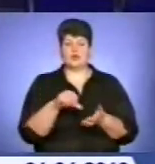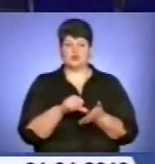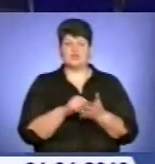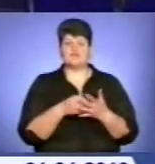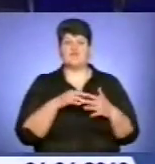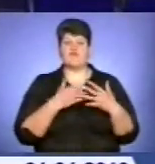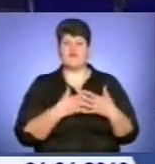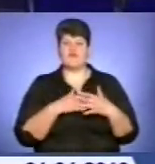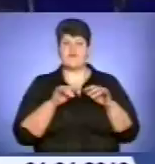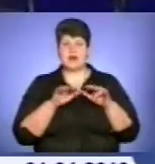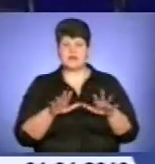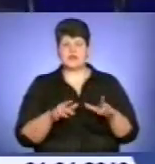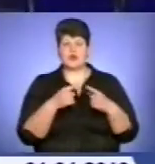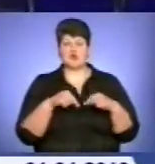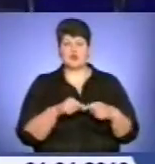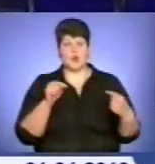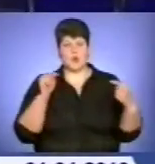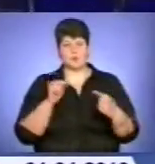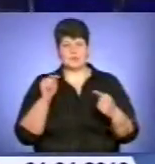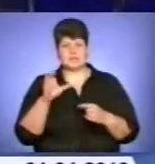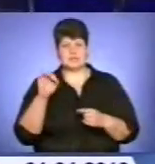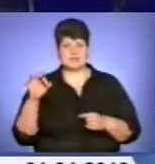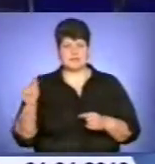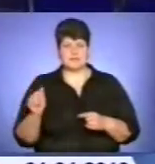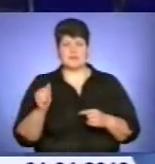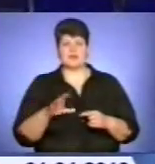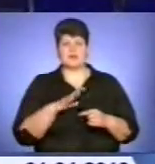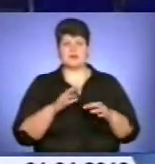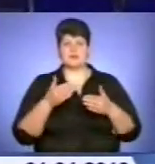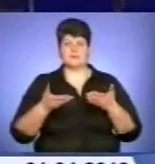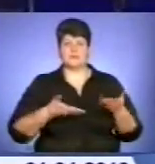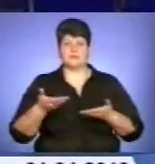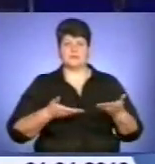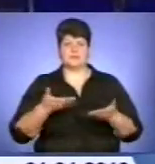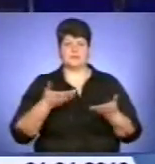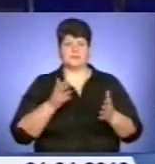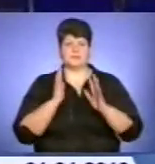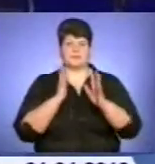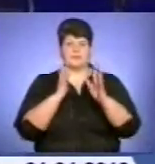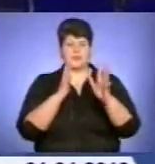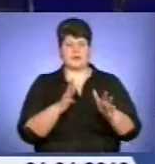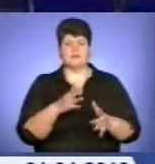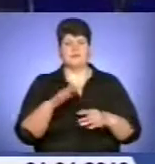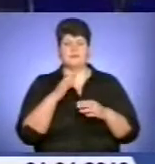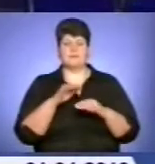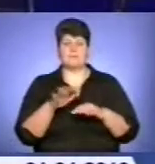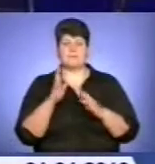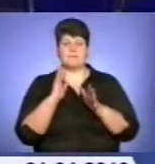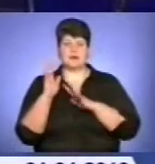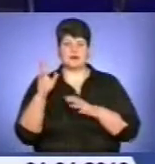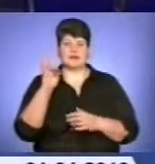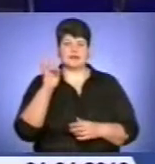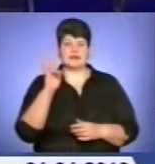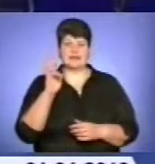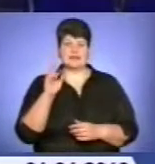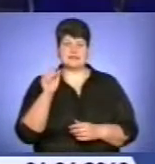опозицією. Пройшли пішою ходою від символічної могили воякам ОУНУПА біля парку національного відродження до пам'ятника Степану